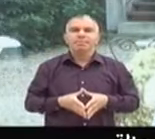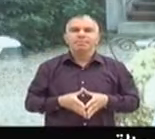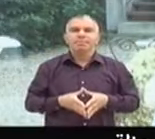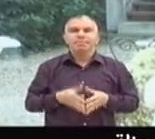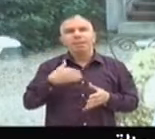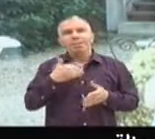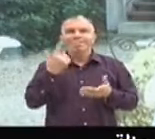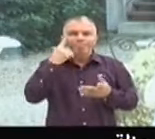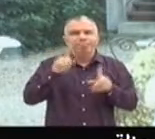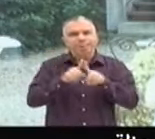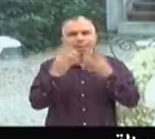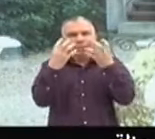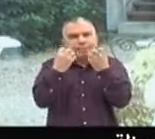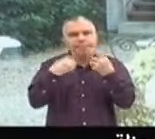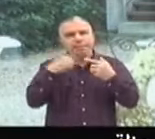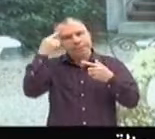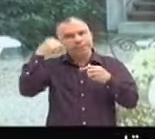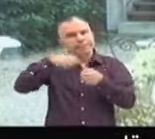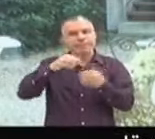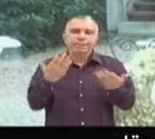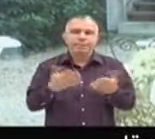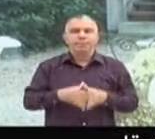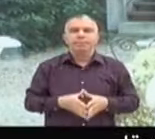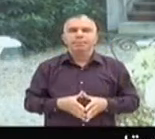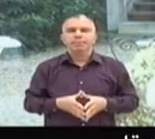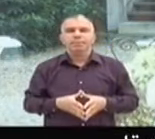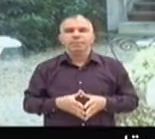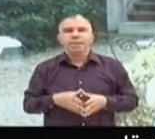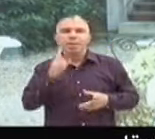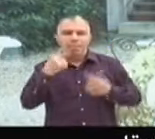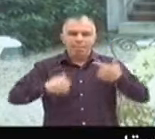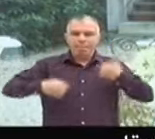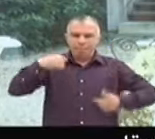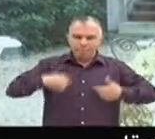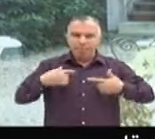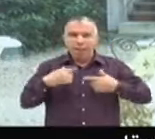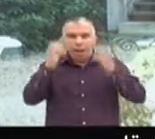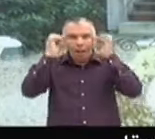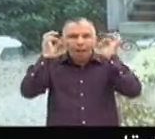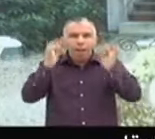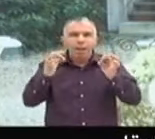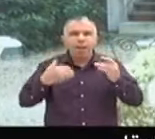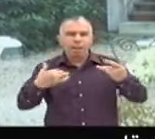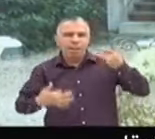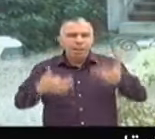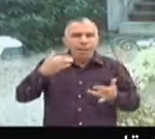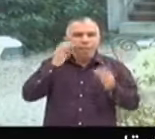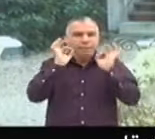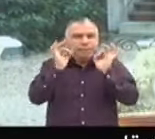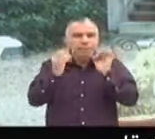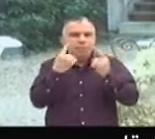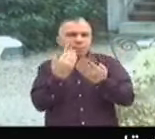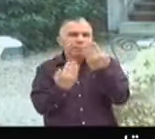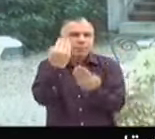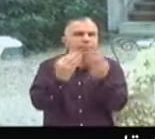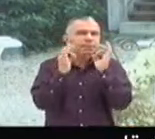Et ça m'a toujours dépectée parce que c'est comme si le physique empêchait l'esprit. Alors que pour moi, de faire un trait